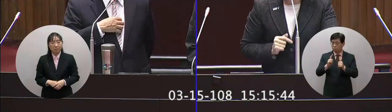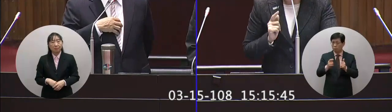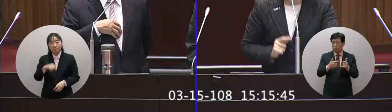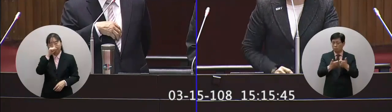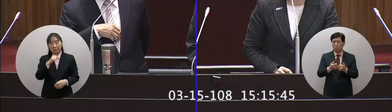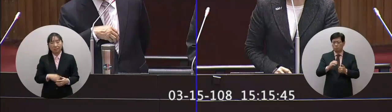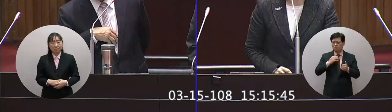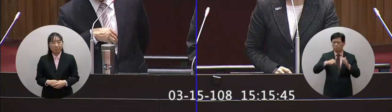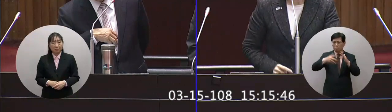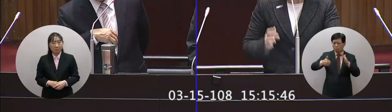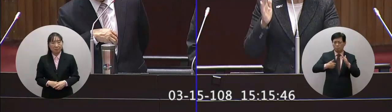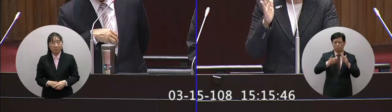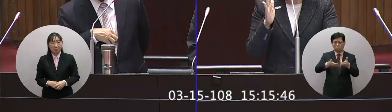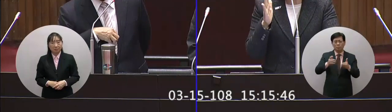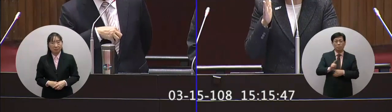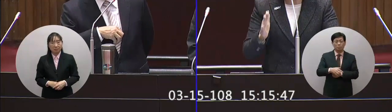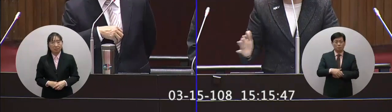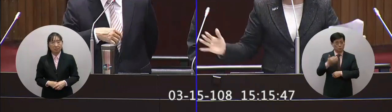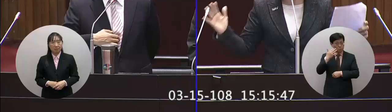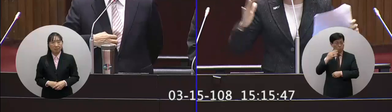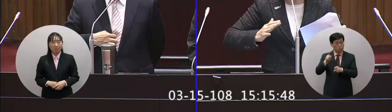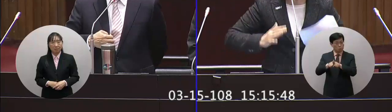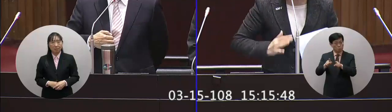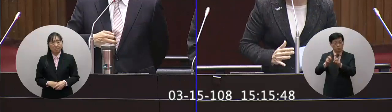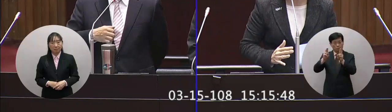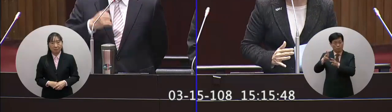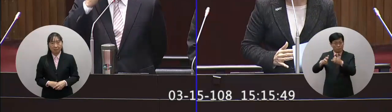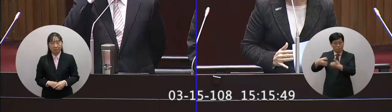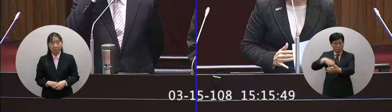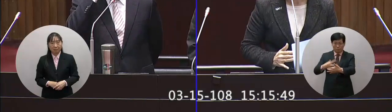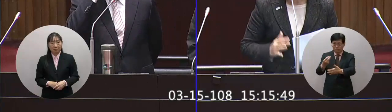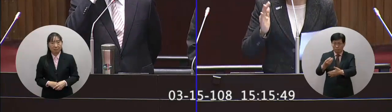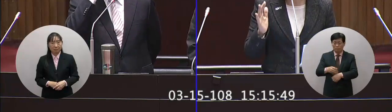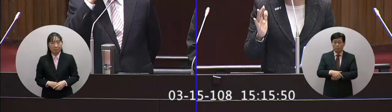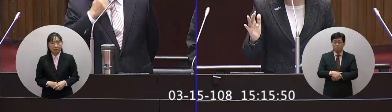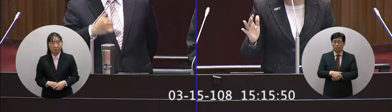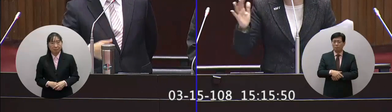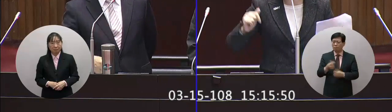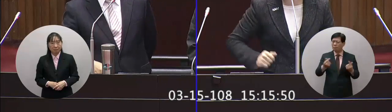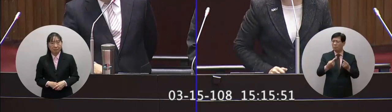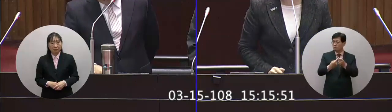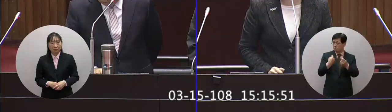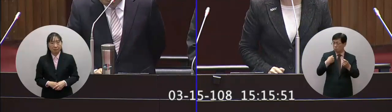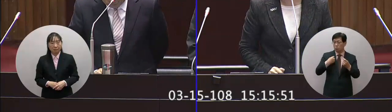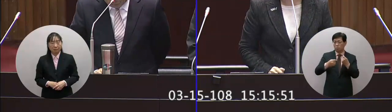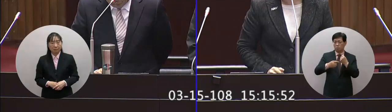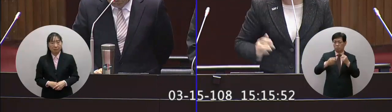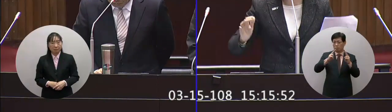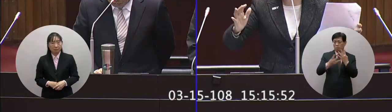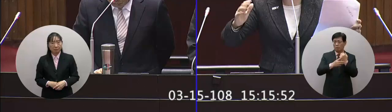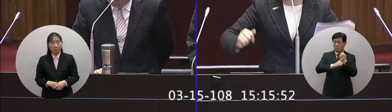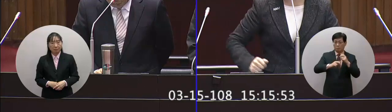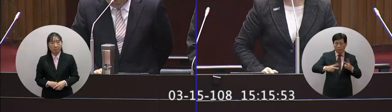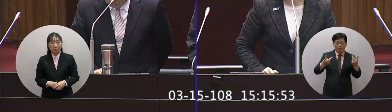但是院長最重要的是怎麼樣你如果民間電廠沒有包括進來的話這個就像我們去年修的電液法